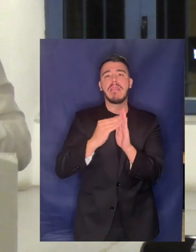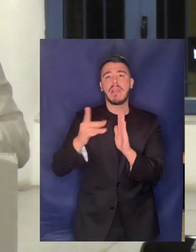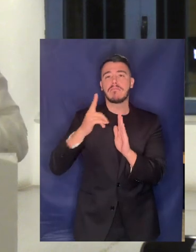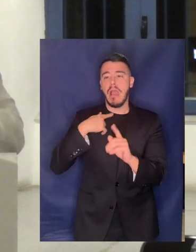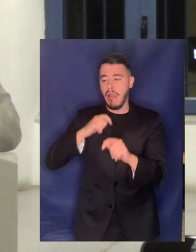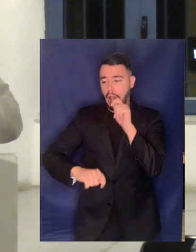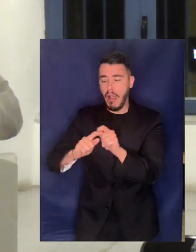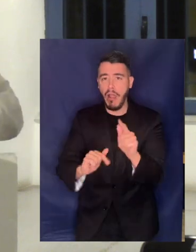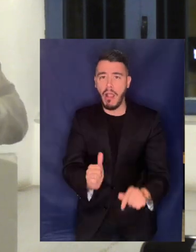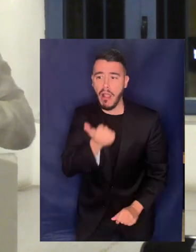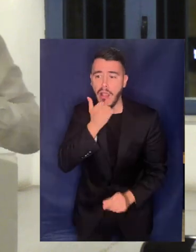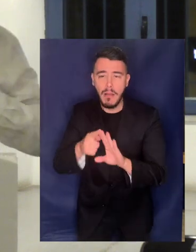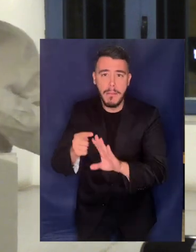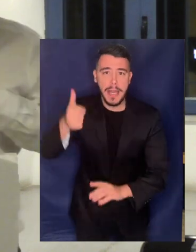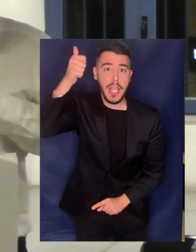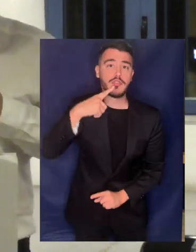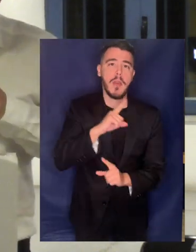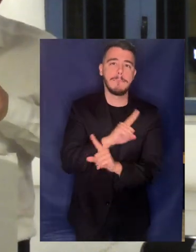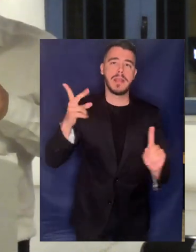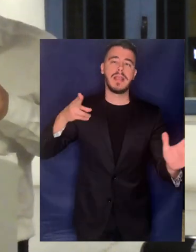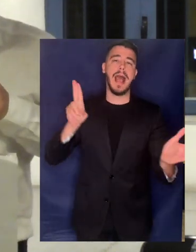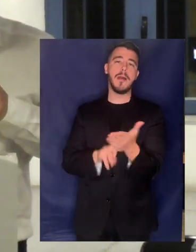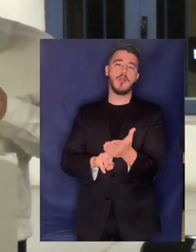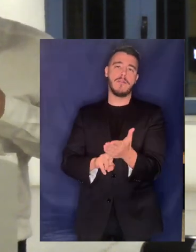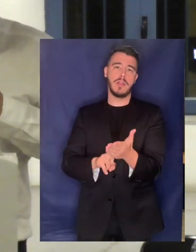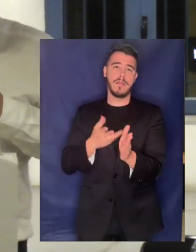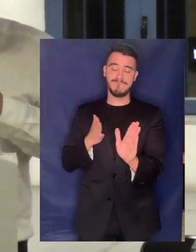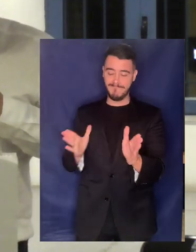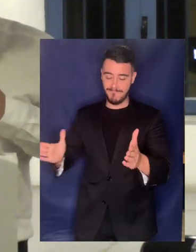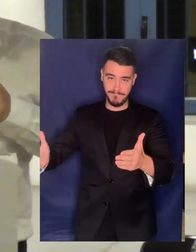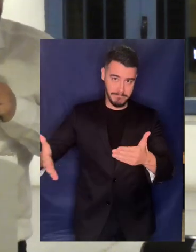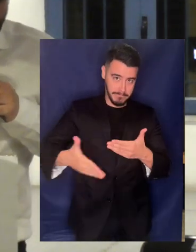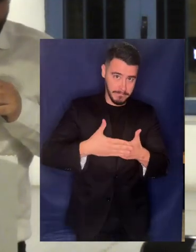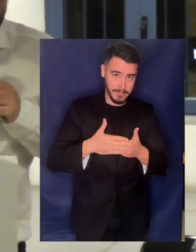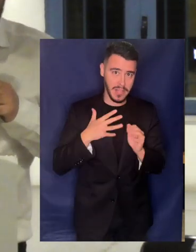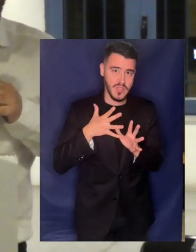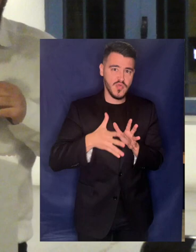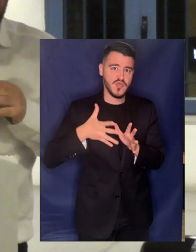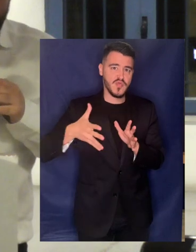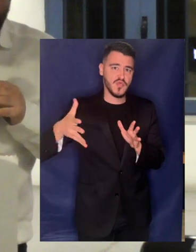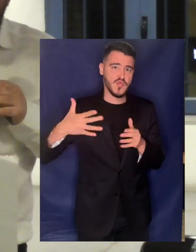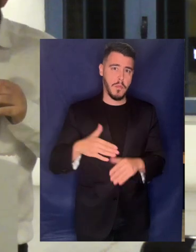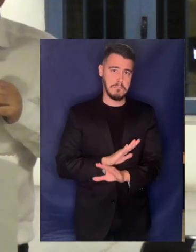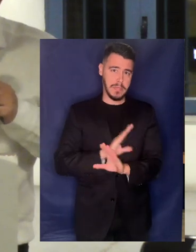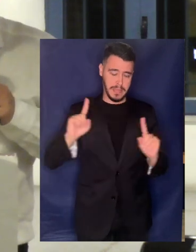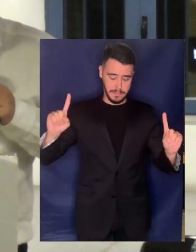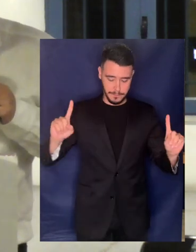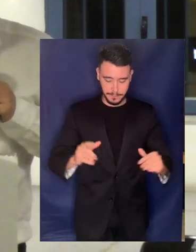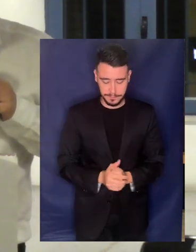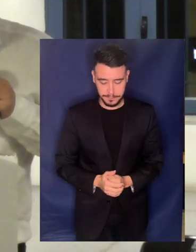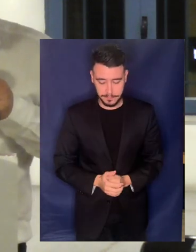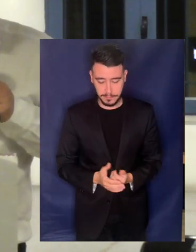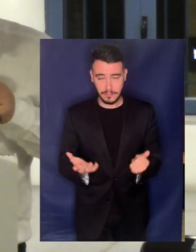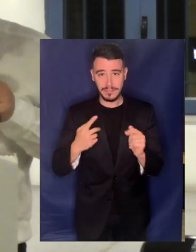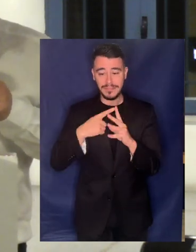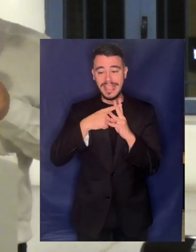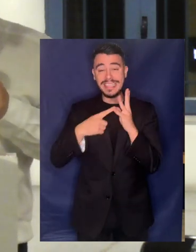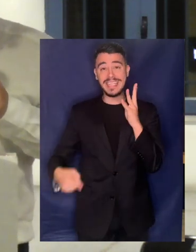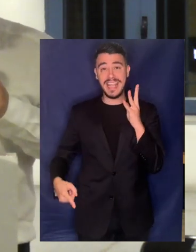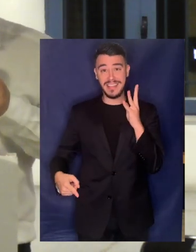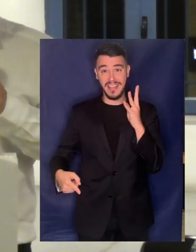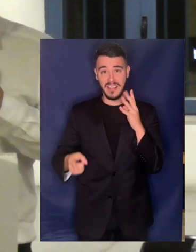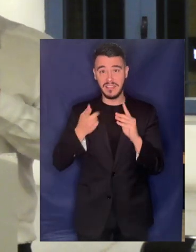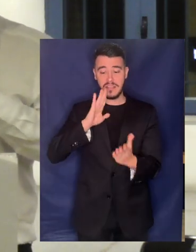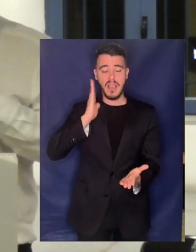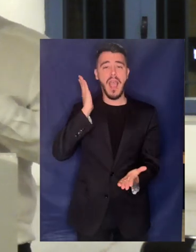εγχειρήματος για να κλείσω και να μην σας κουράζω άλλο κατά την άποψή μου αυτές οι τέσσερις αποφάσεις